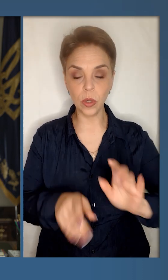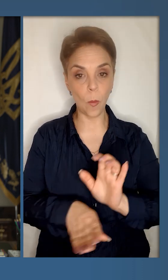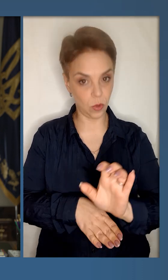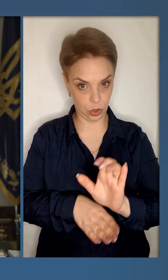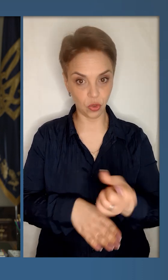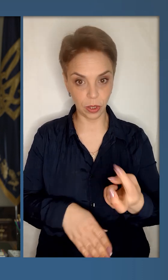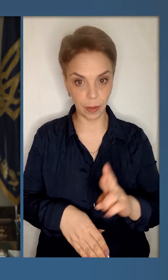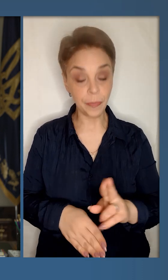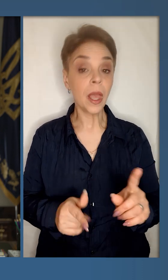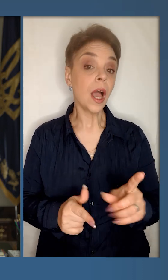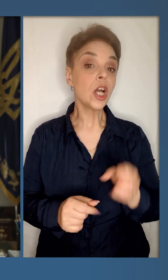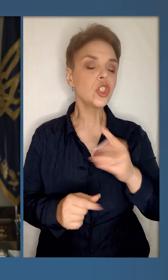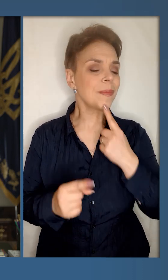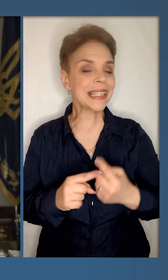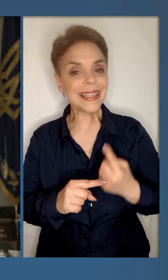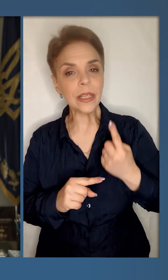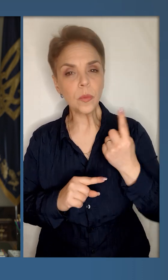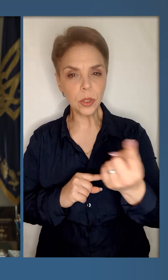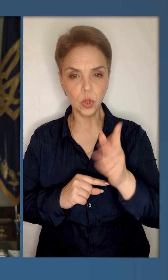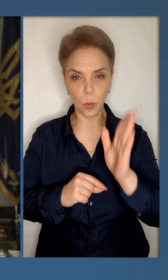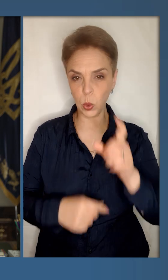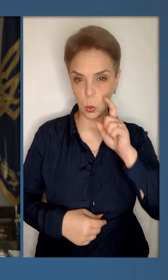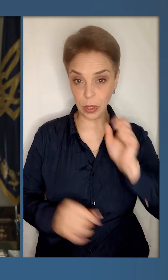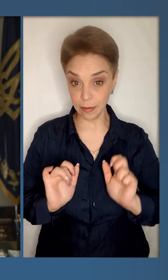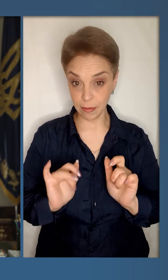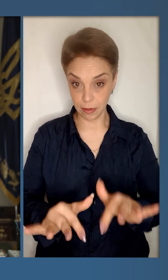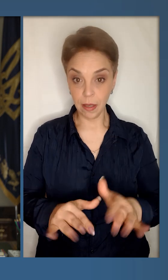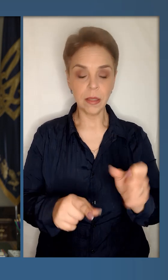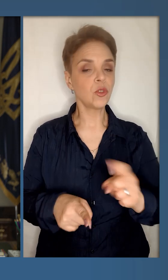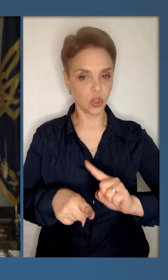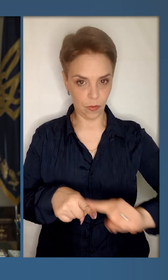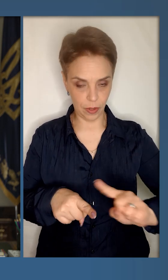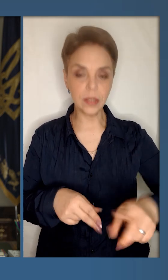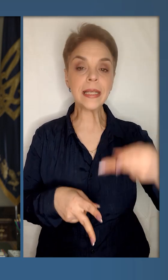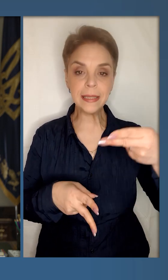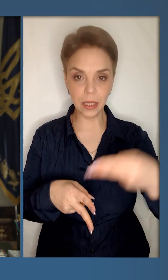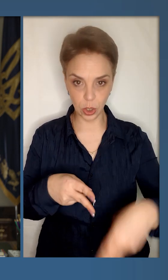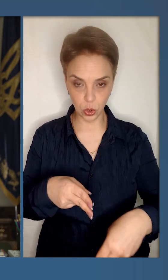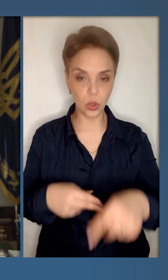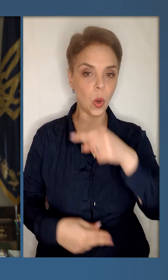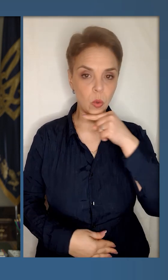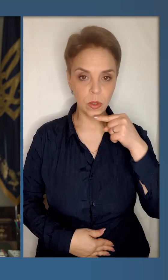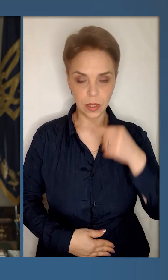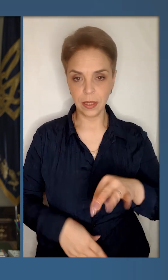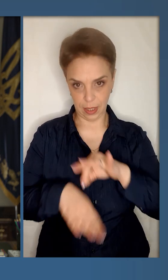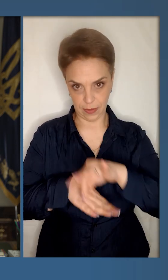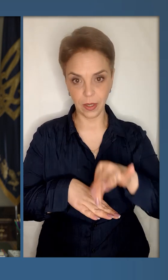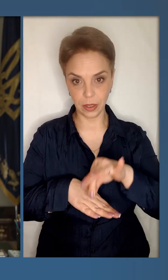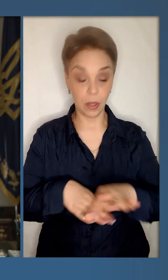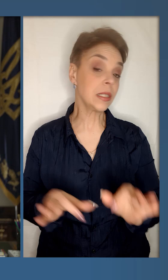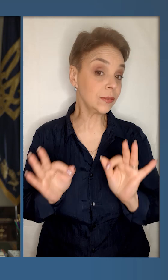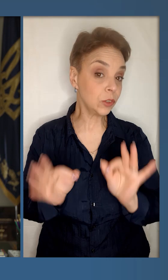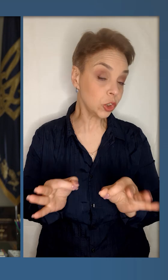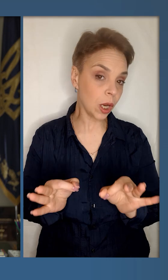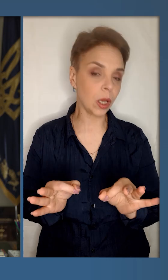прискорення постачання. Чим далекобійніші будуть українські дії, тим швидше закінчаться російські